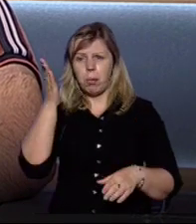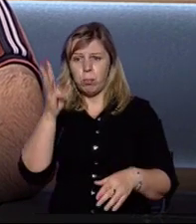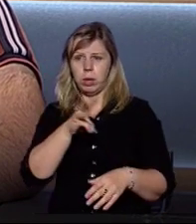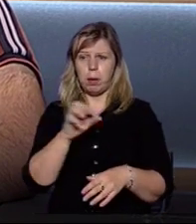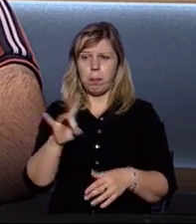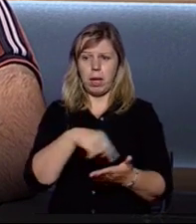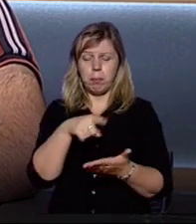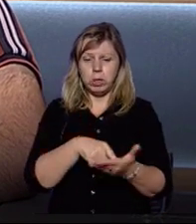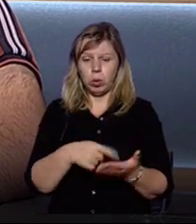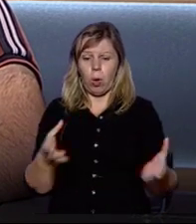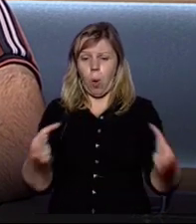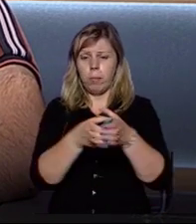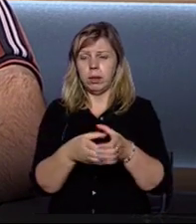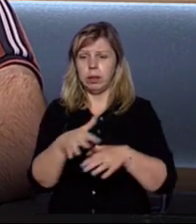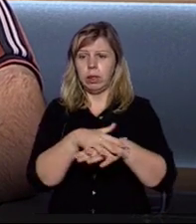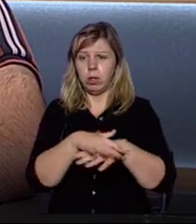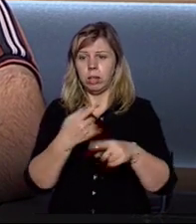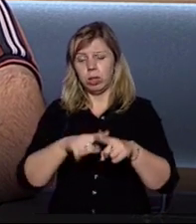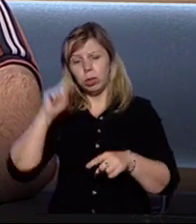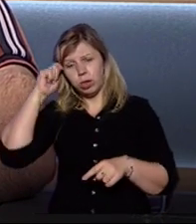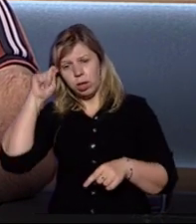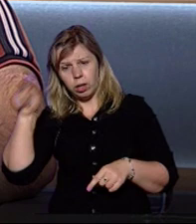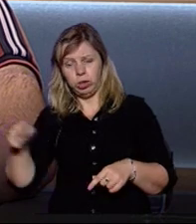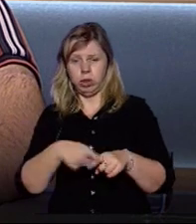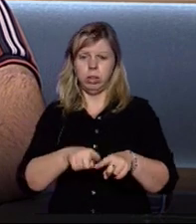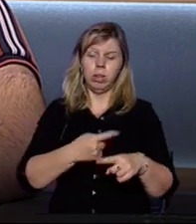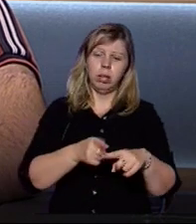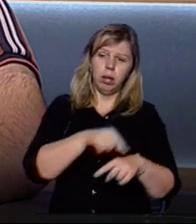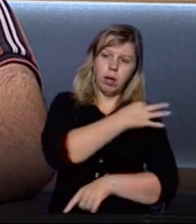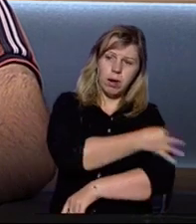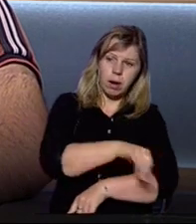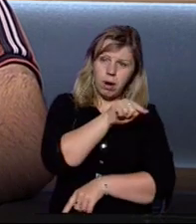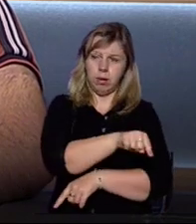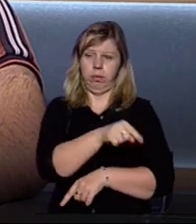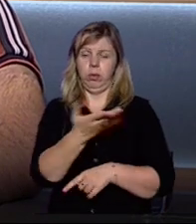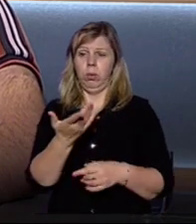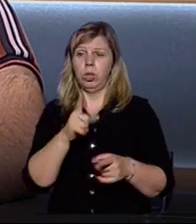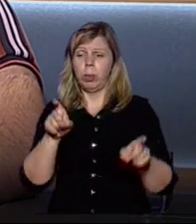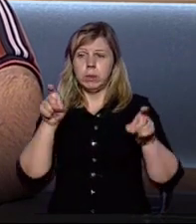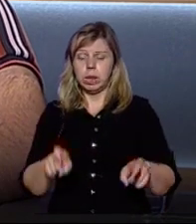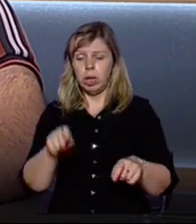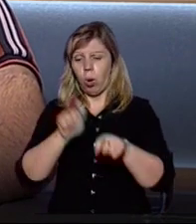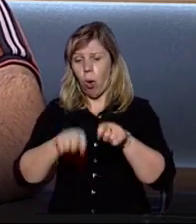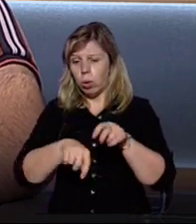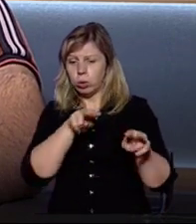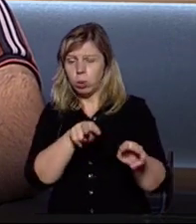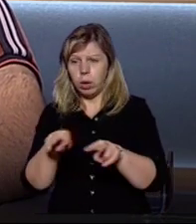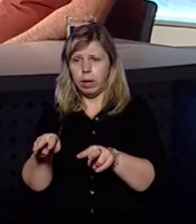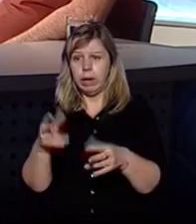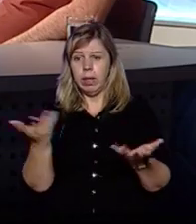мер міської об'єднаної територіальної, чи Тотячівської, чи Торахівської, щоб там сидів контролер, який просто